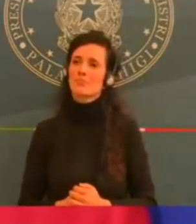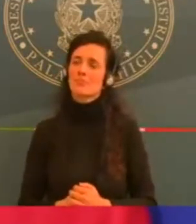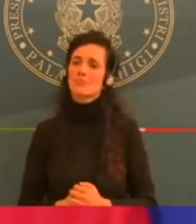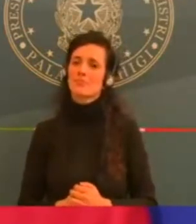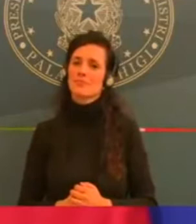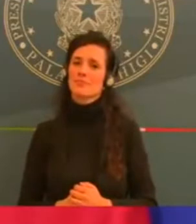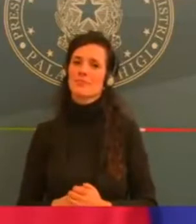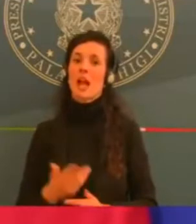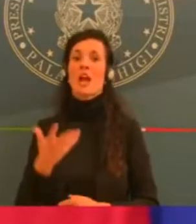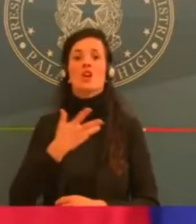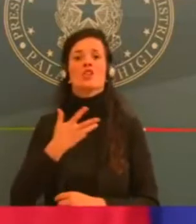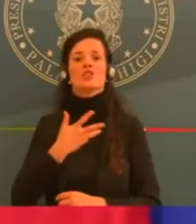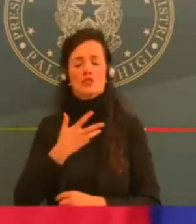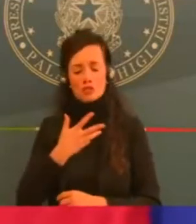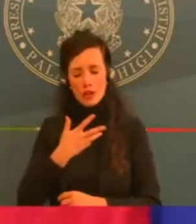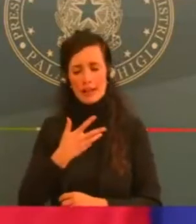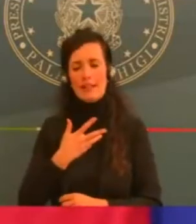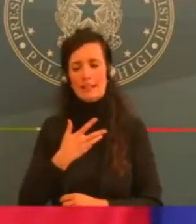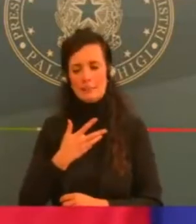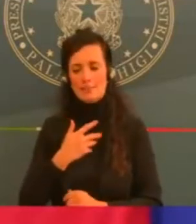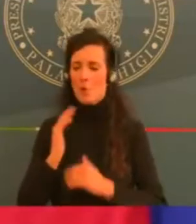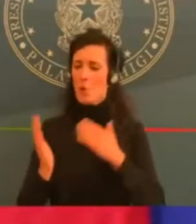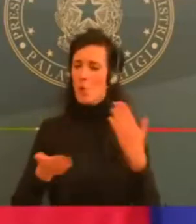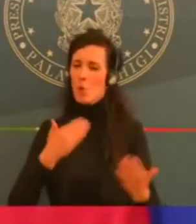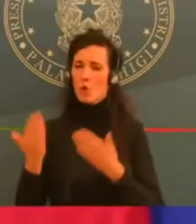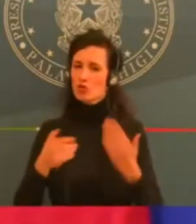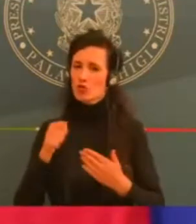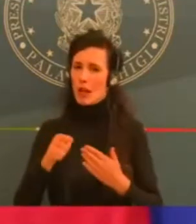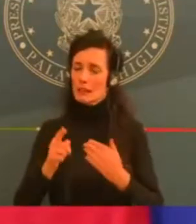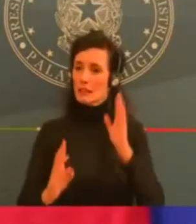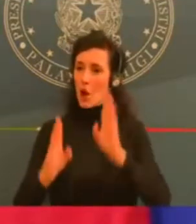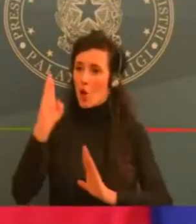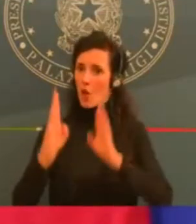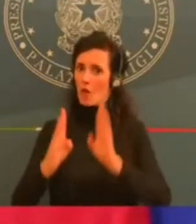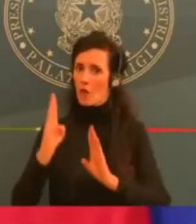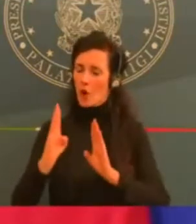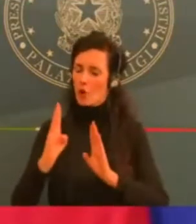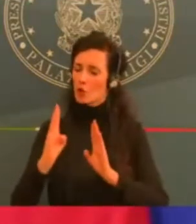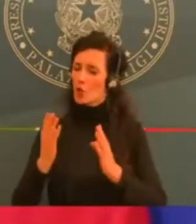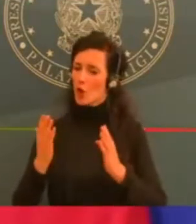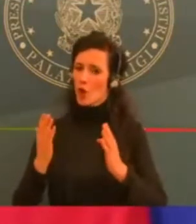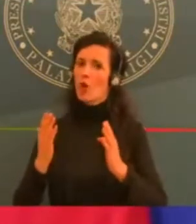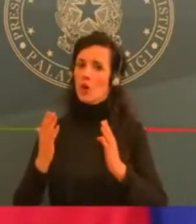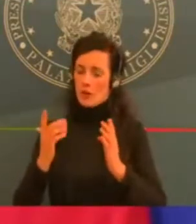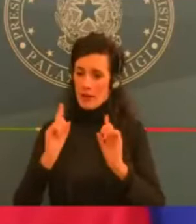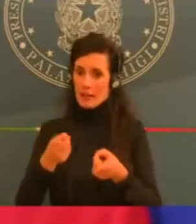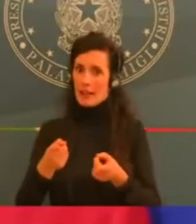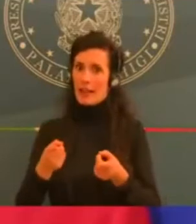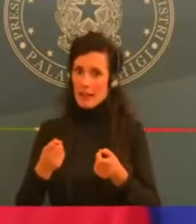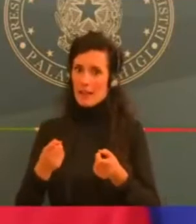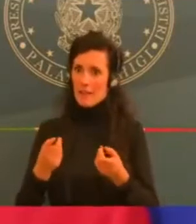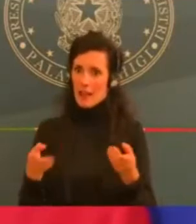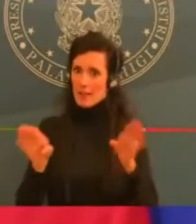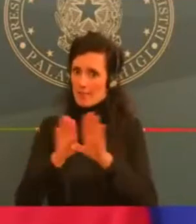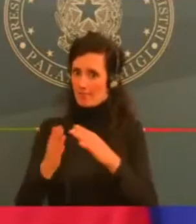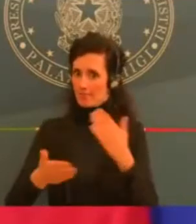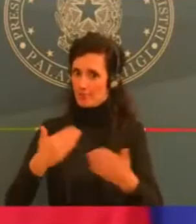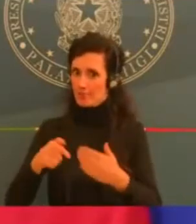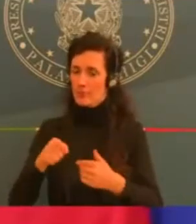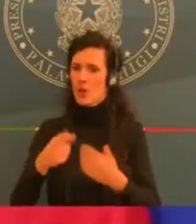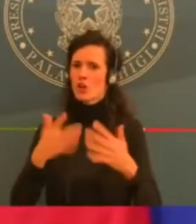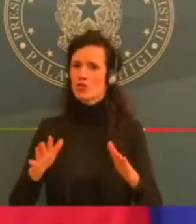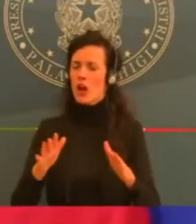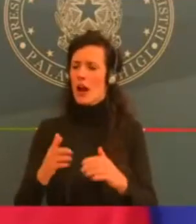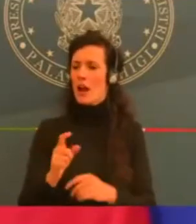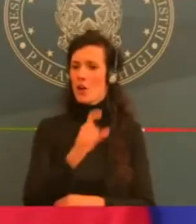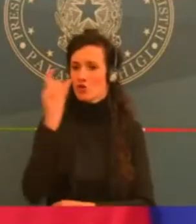giorno scorso, ho incontrato tutte le delegazioni, ampie delegazioni per tutti i partiti, per ciascun partito forza di maggioranza.